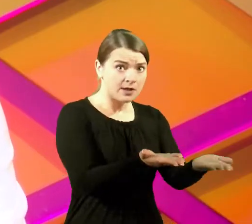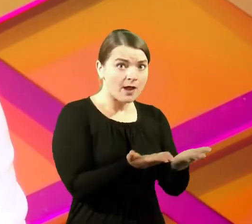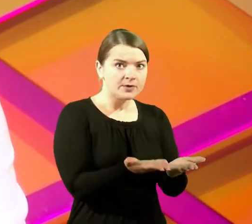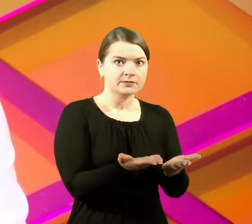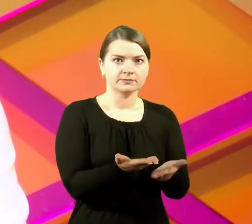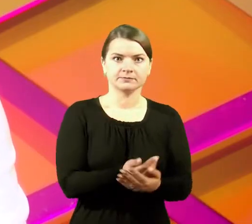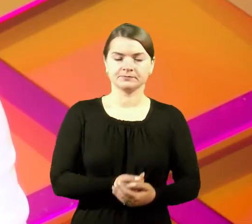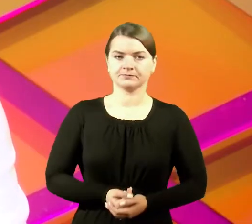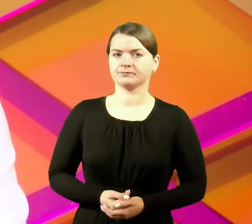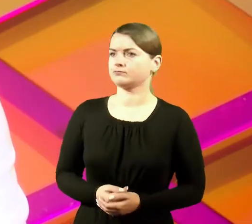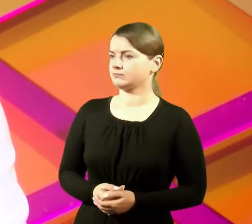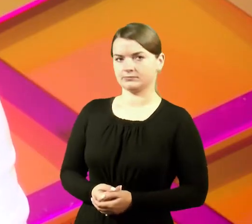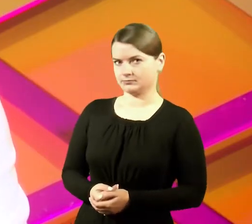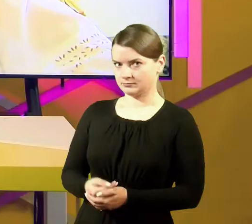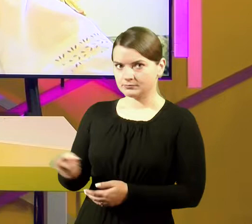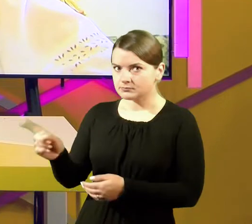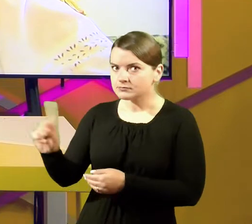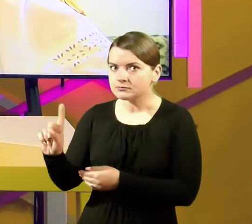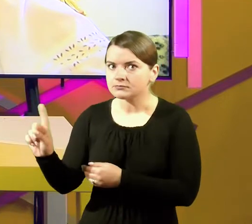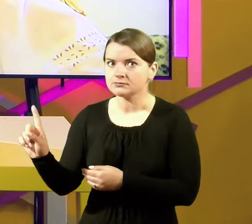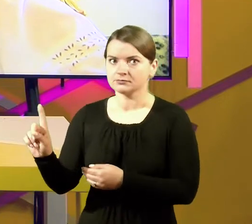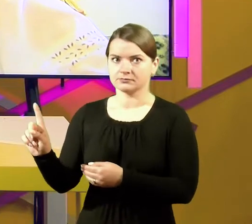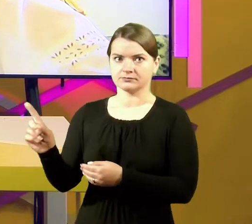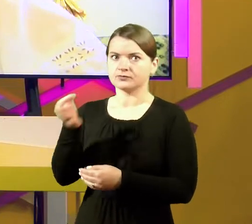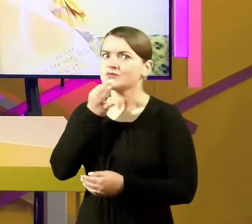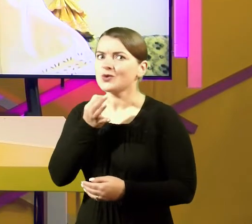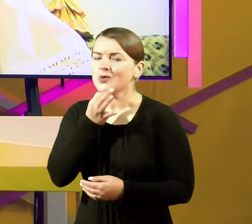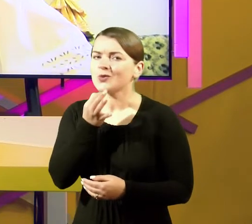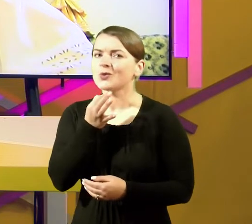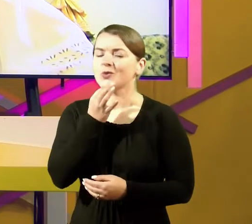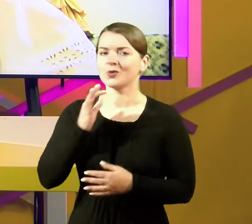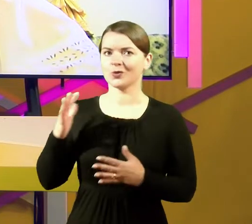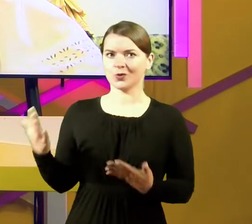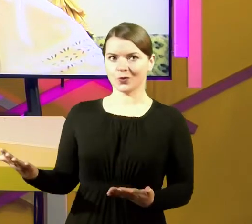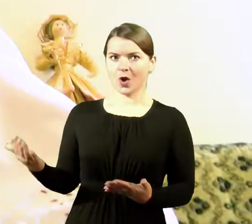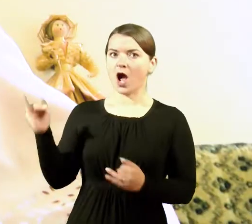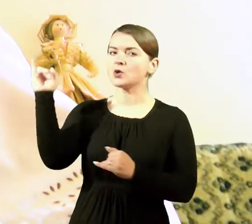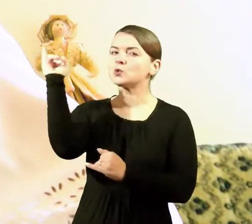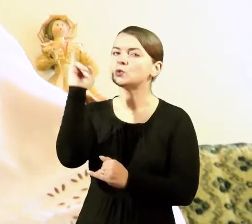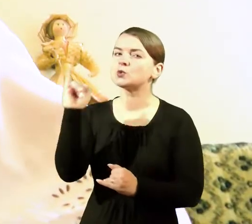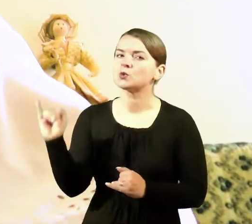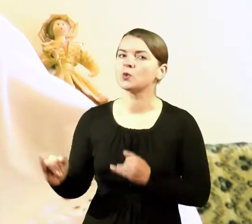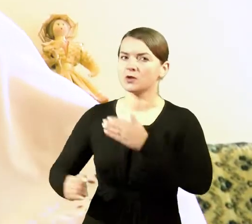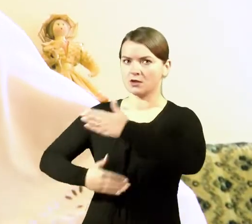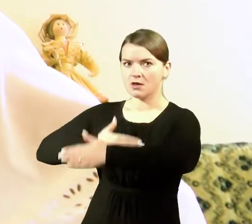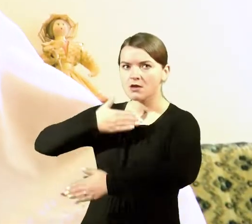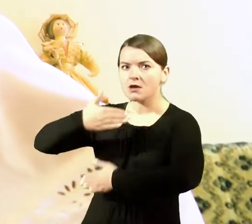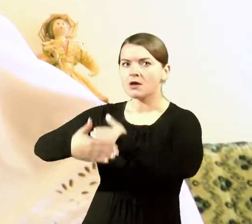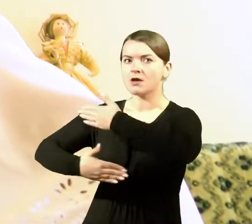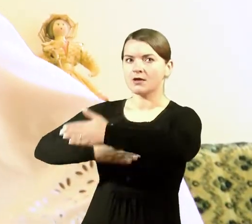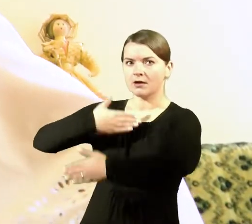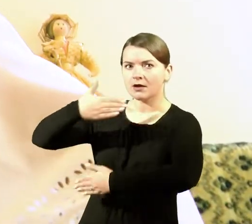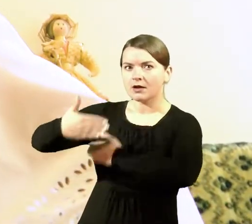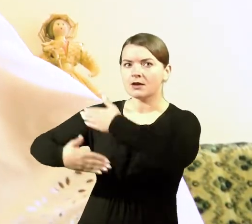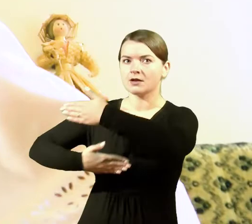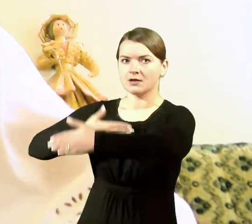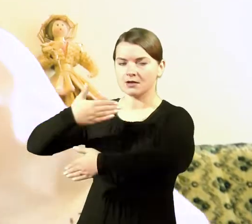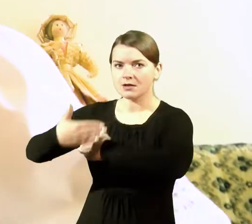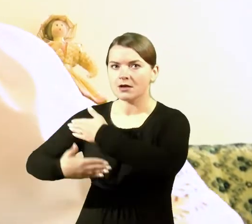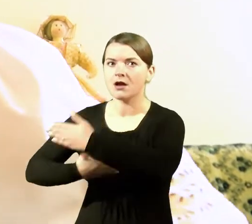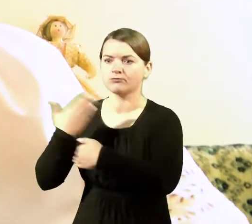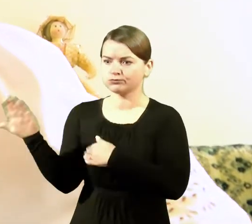ir kepiu duoną? Na, tu ką? Negi dar nekepu. Rudinė atvažiuoja kombainas